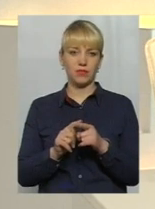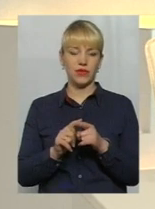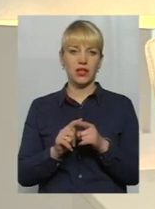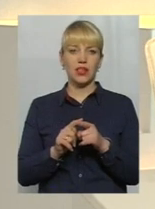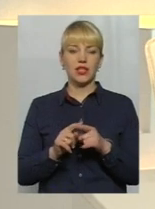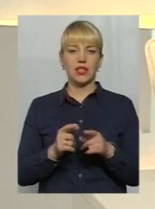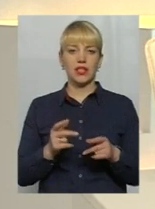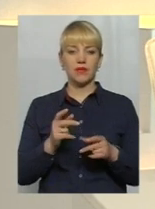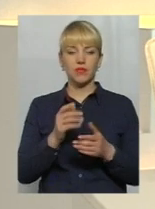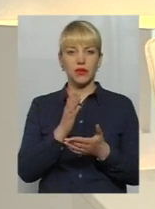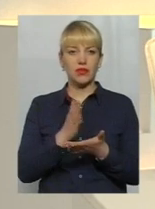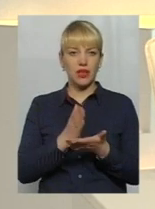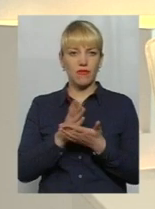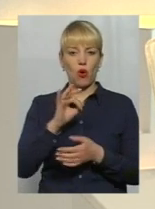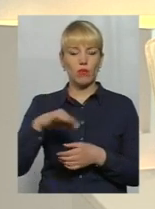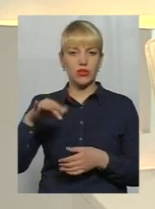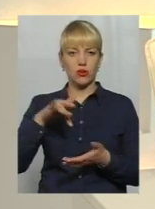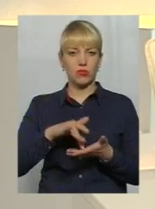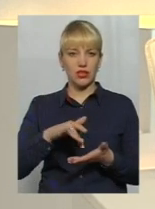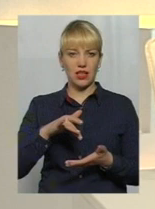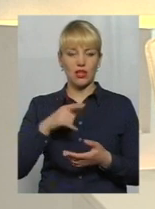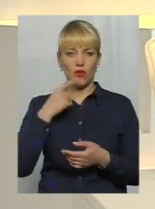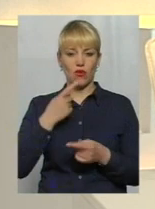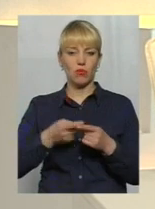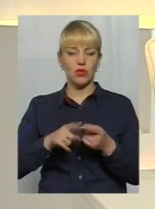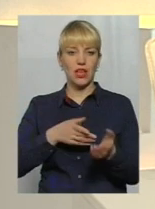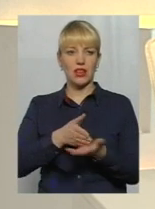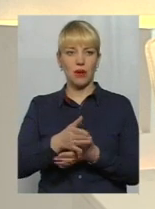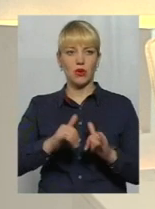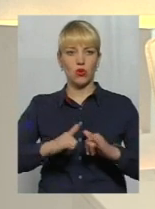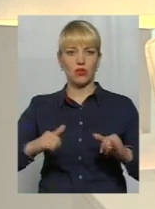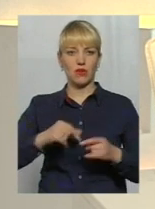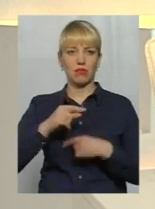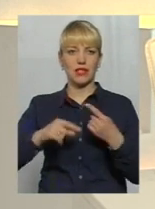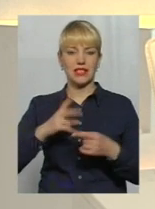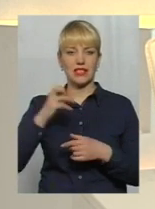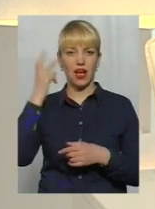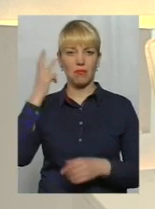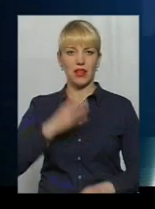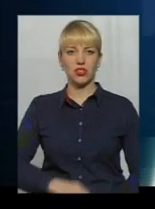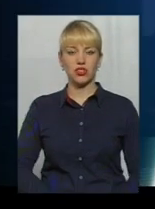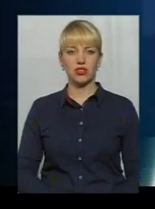обласному центрі. І поговоримо далі про цей напрямок розвитку бізнесу на Хмельниччині.